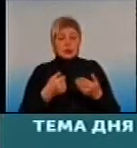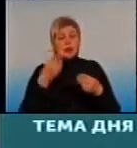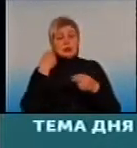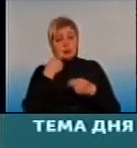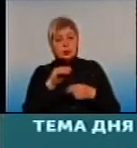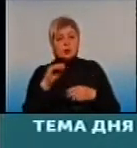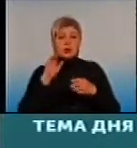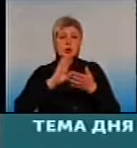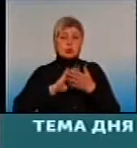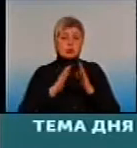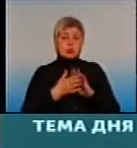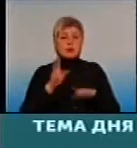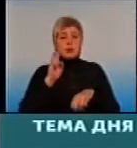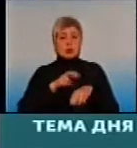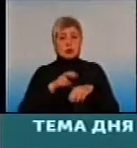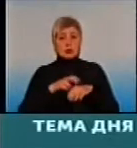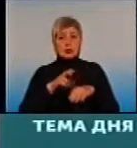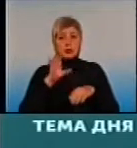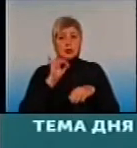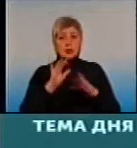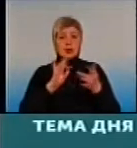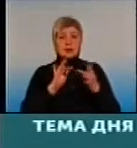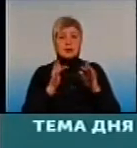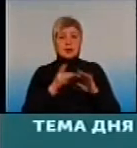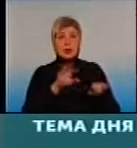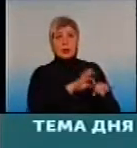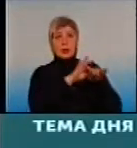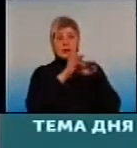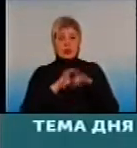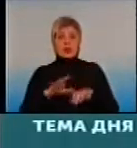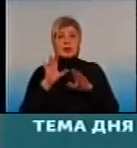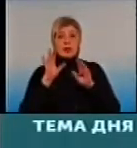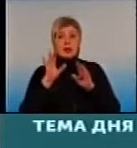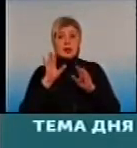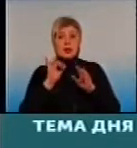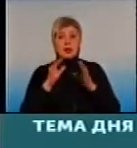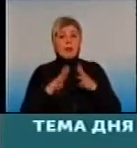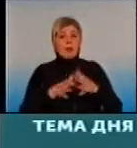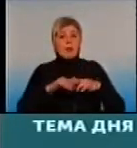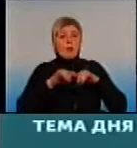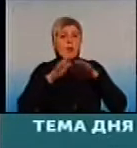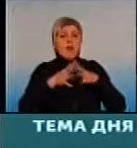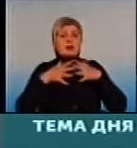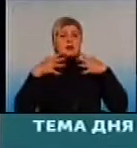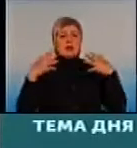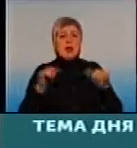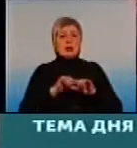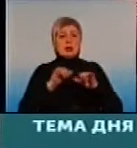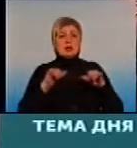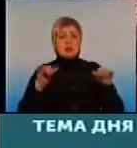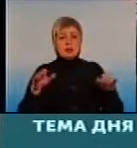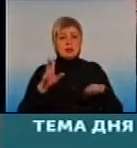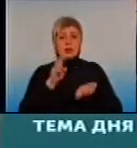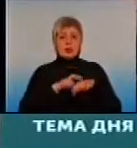роботи докторів, і інтернет тоді проводити, і максимально розвиватися закладу. І доктора